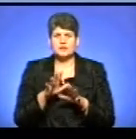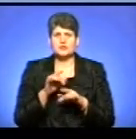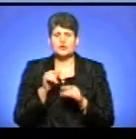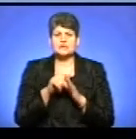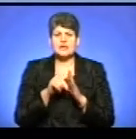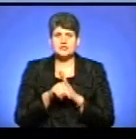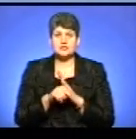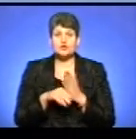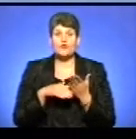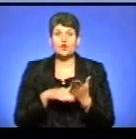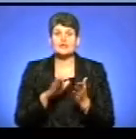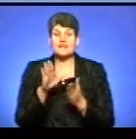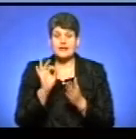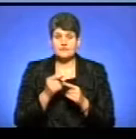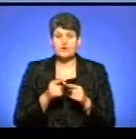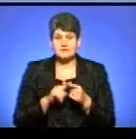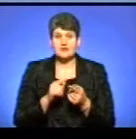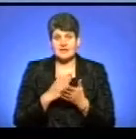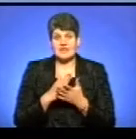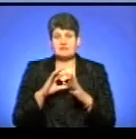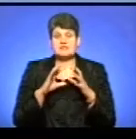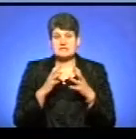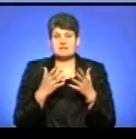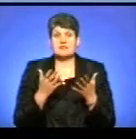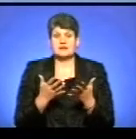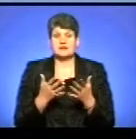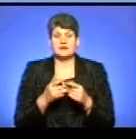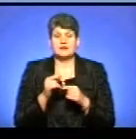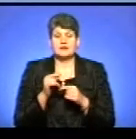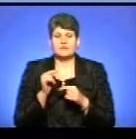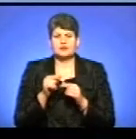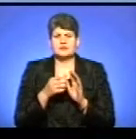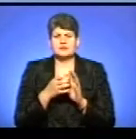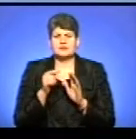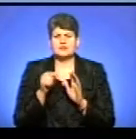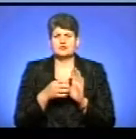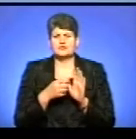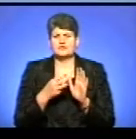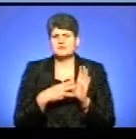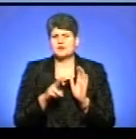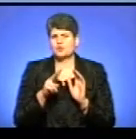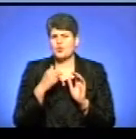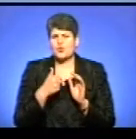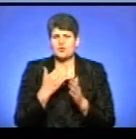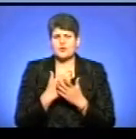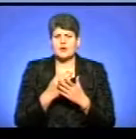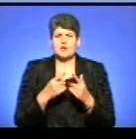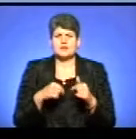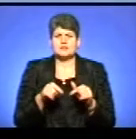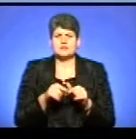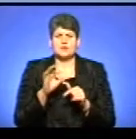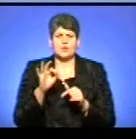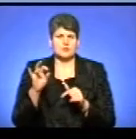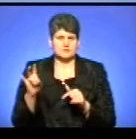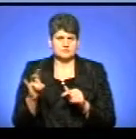дійсно волонтерство є таки в світі, і що воно, по-моєму, з 1982 року організається об'єдна націй.